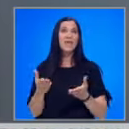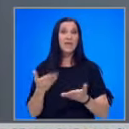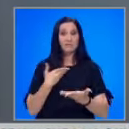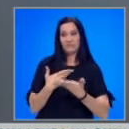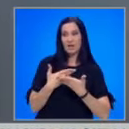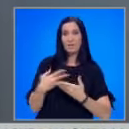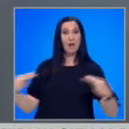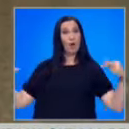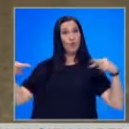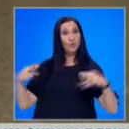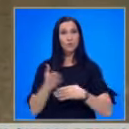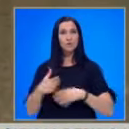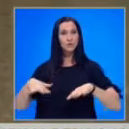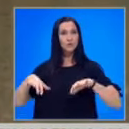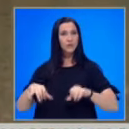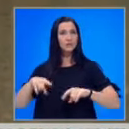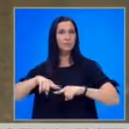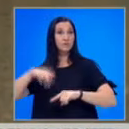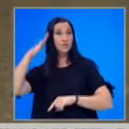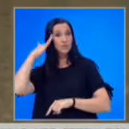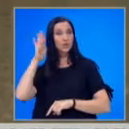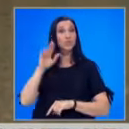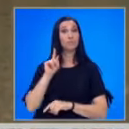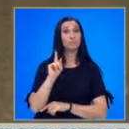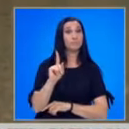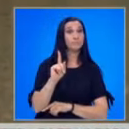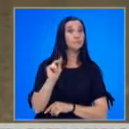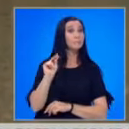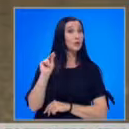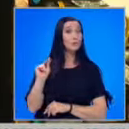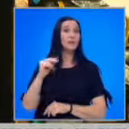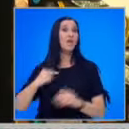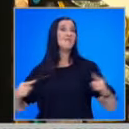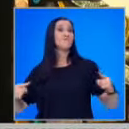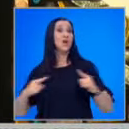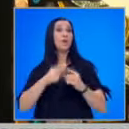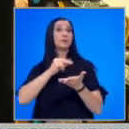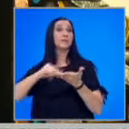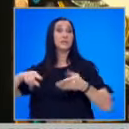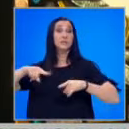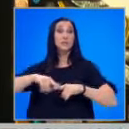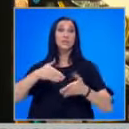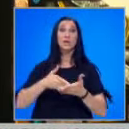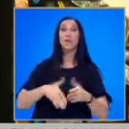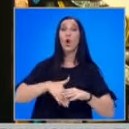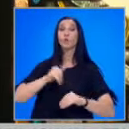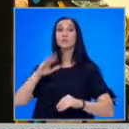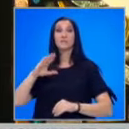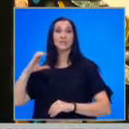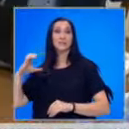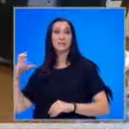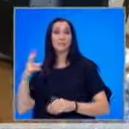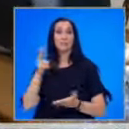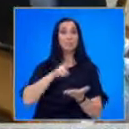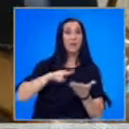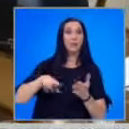контрол между властите. Първосъдният министр ще сезира и Върховния административен съд заради отказа на ВССЕ да разгледа по